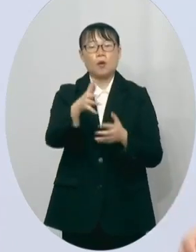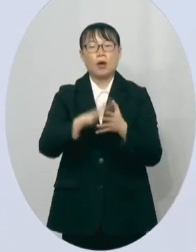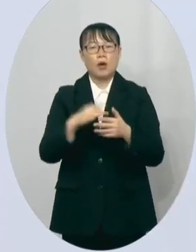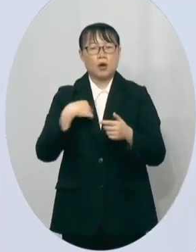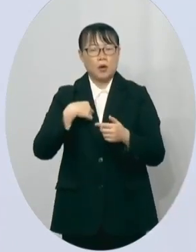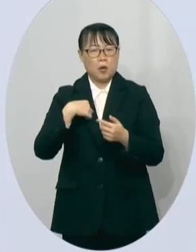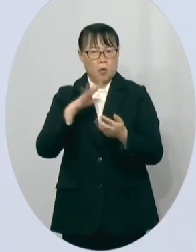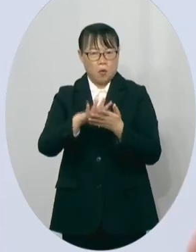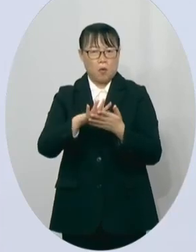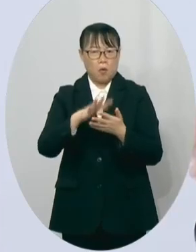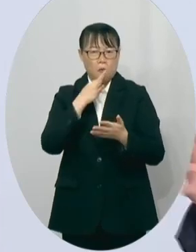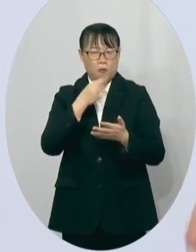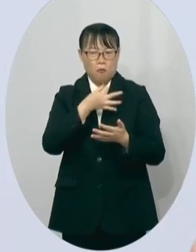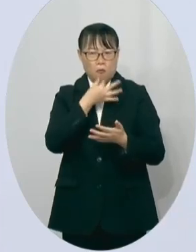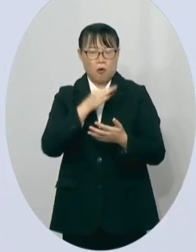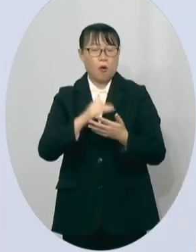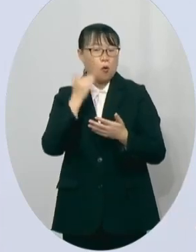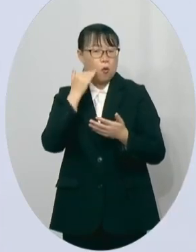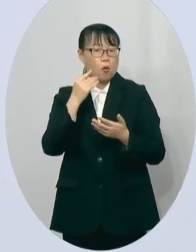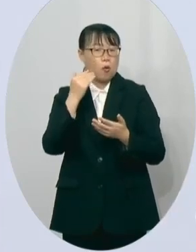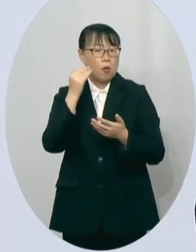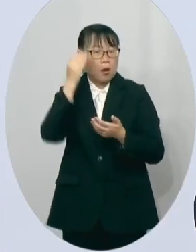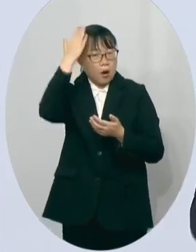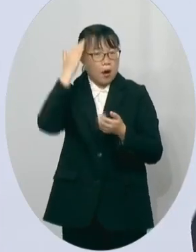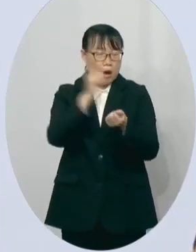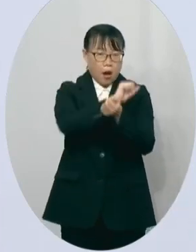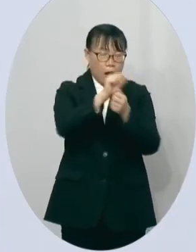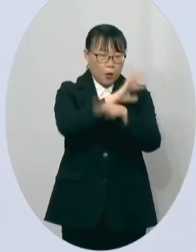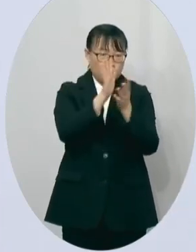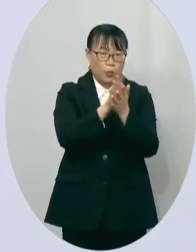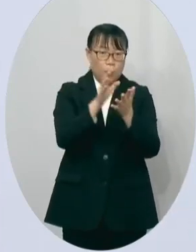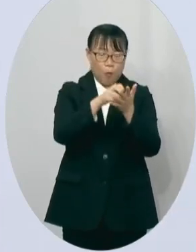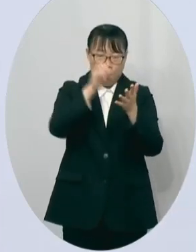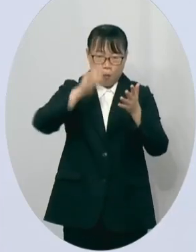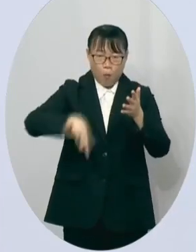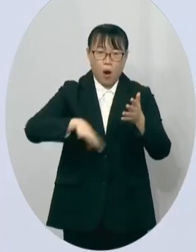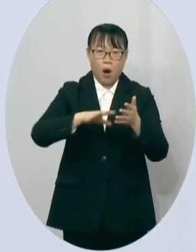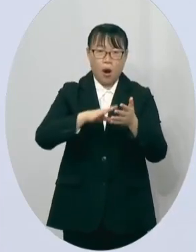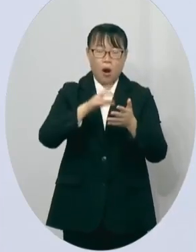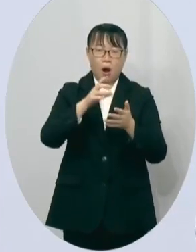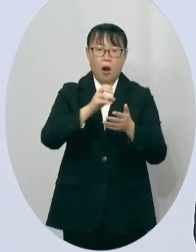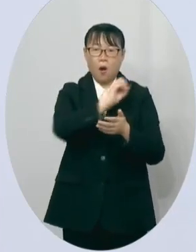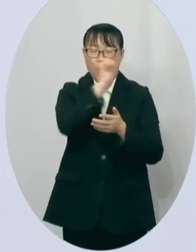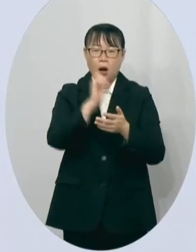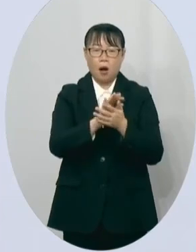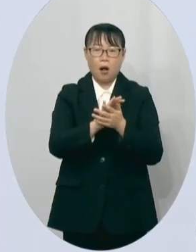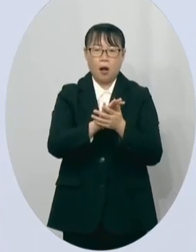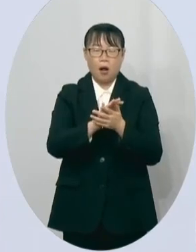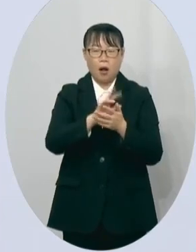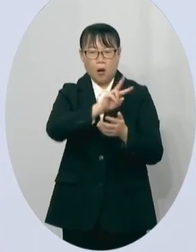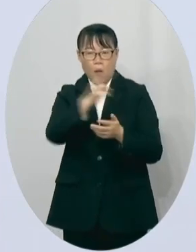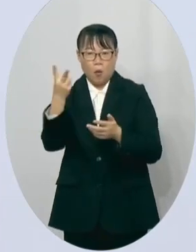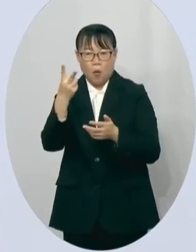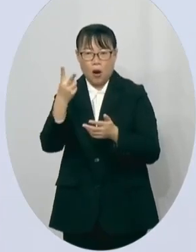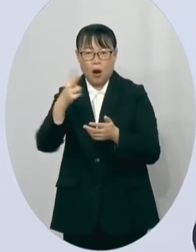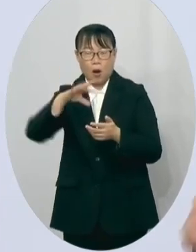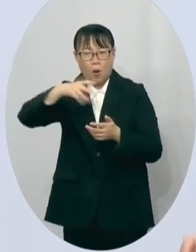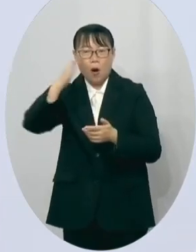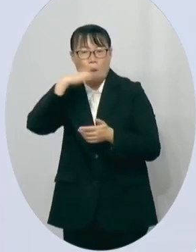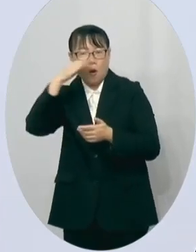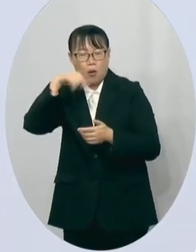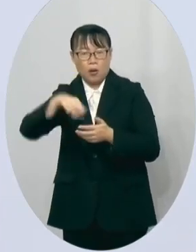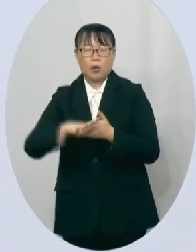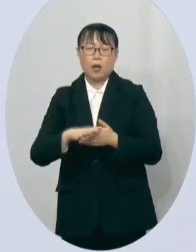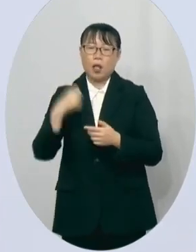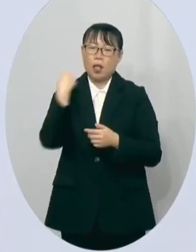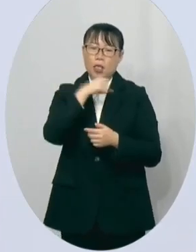如果中火的煤气全部拆光了我们改成全部都燃气那这个燃气大家知道台湾的气体的